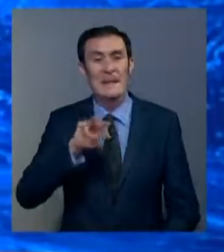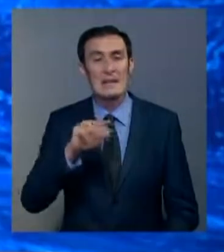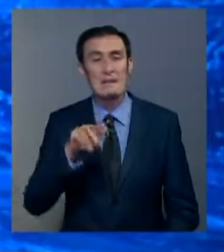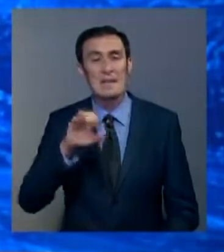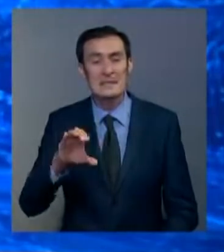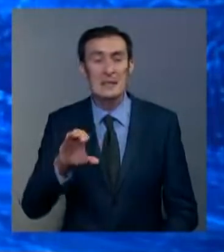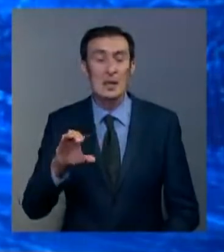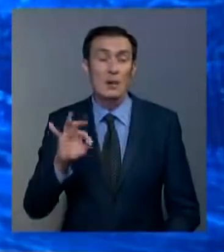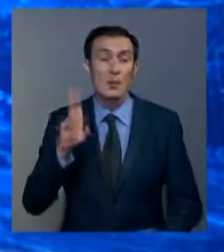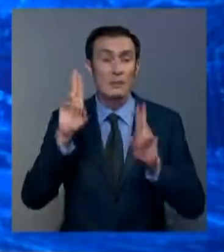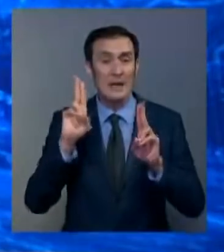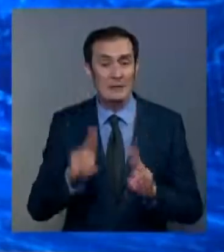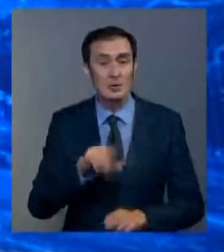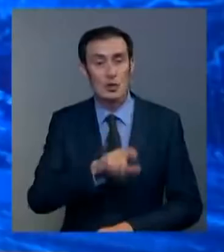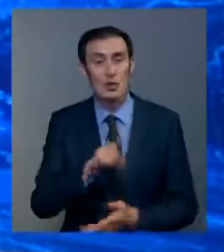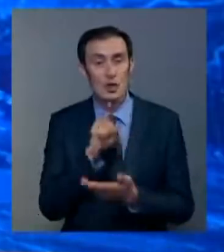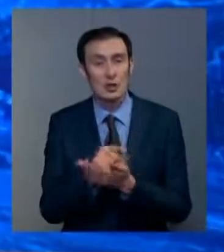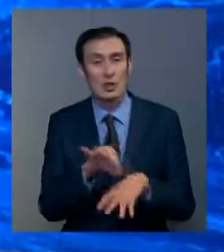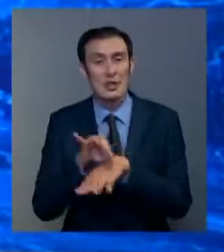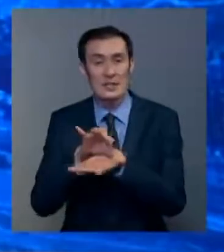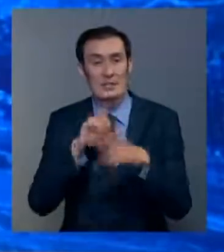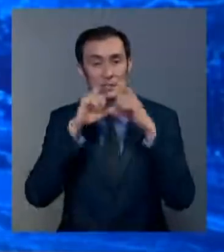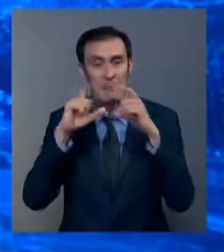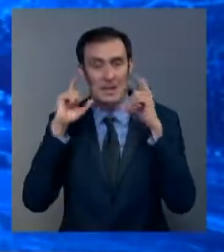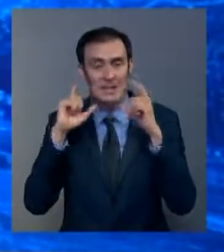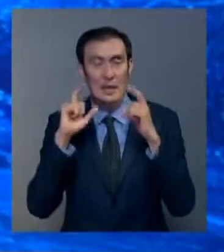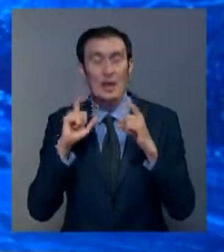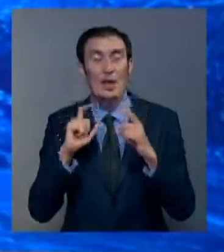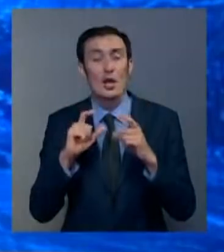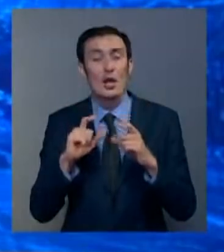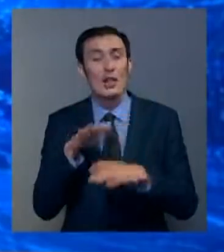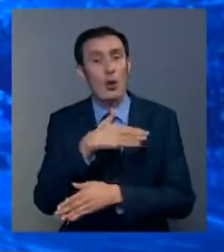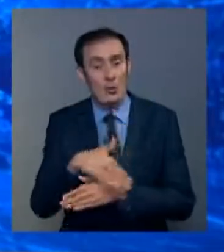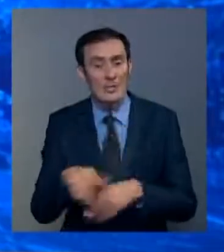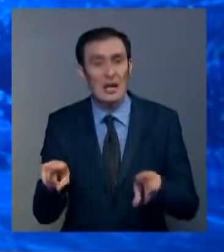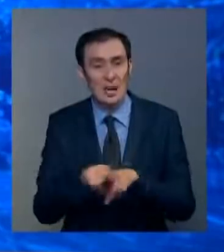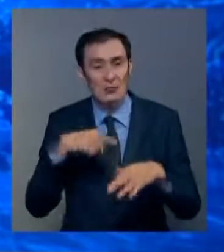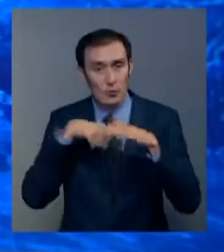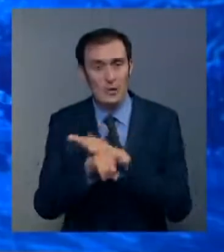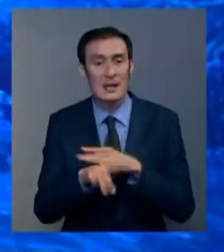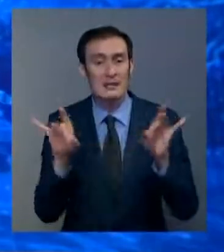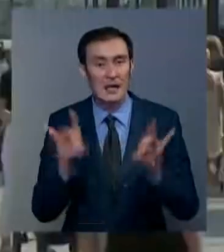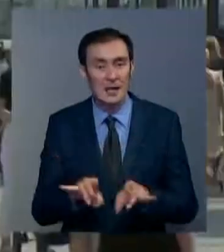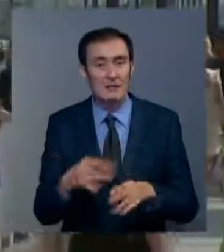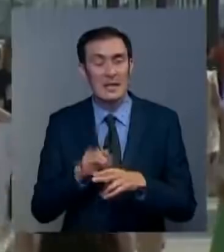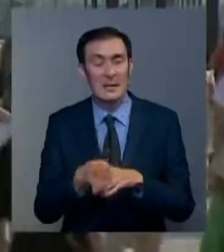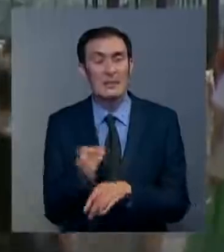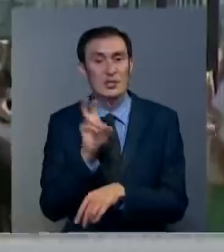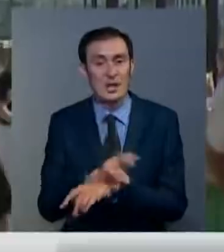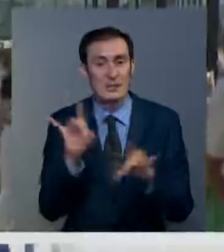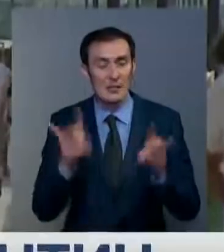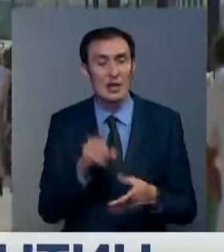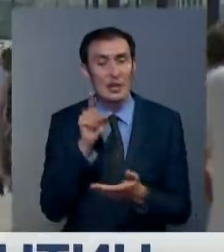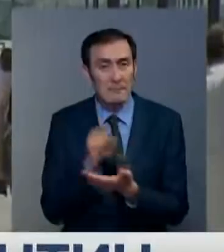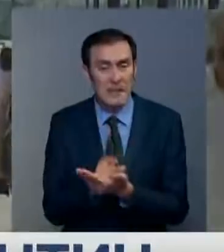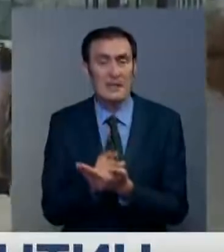Согласно правилу, жители должны носить защитные маски не только на улице, но и в барах и ресторанах. При этом посещая заведения,